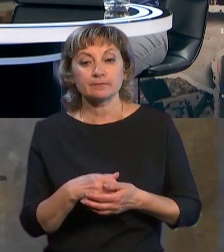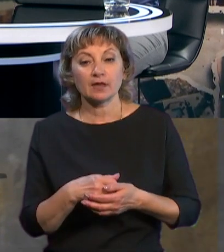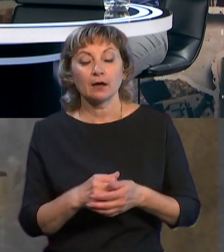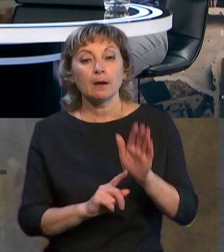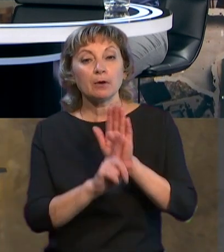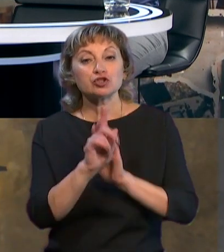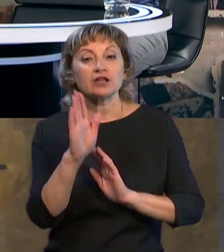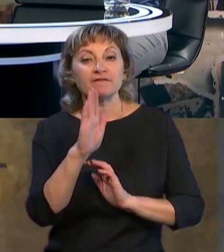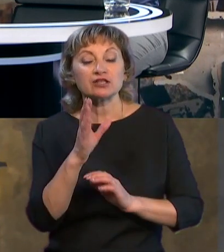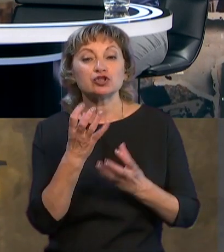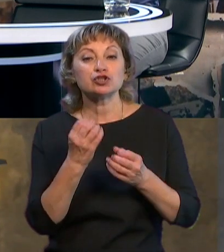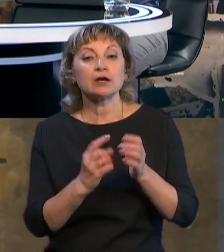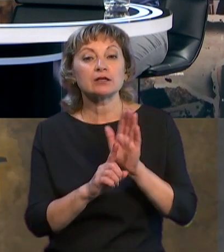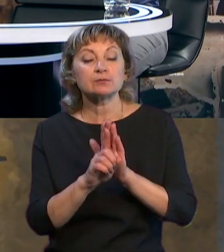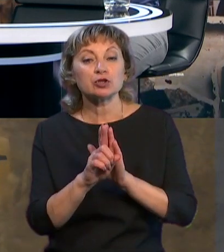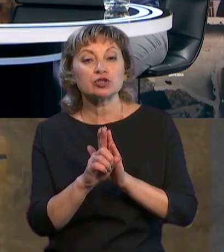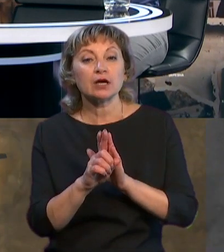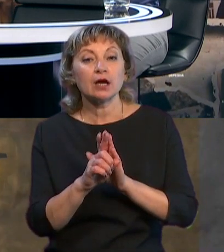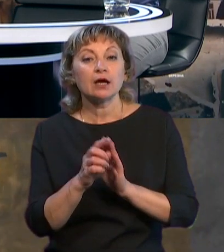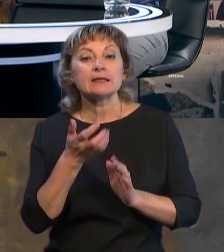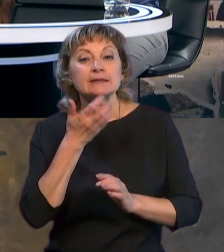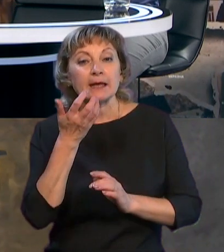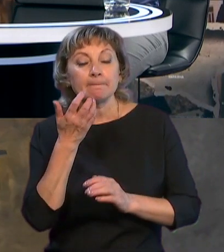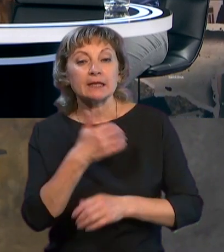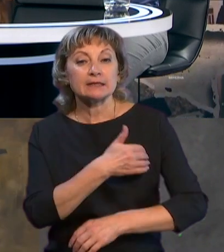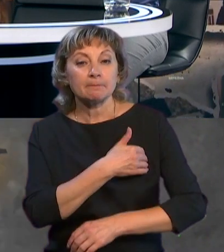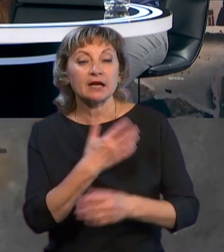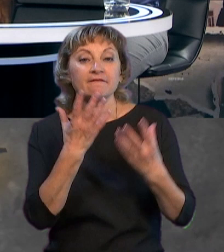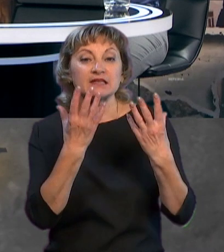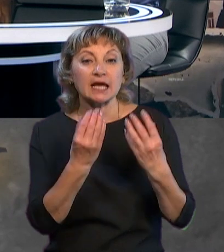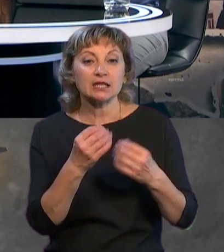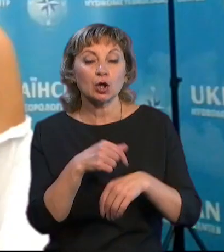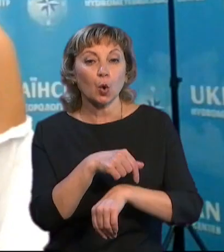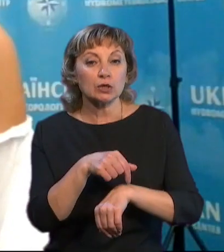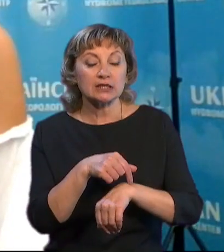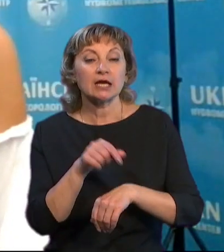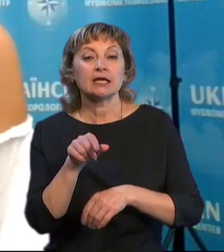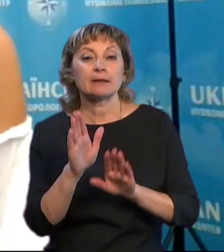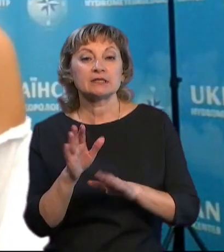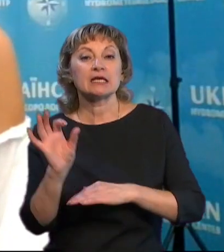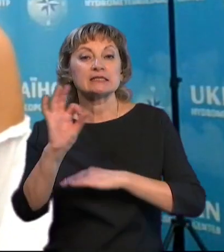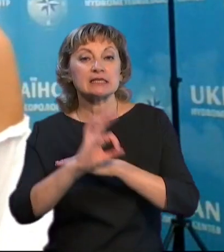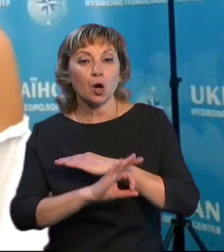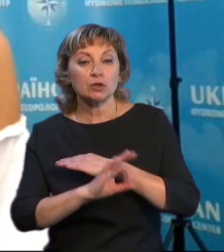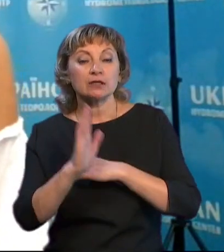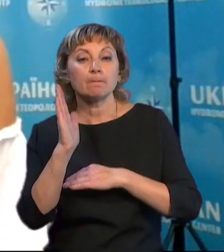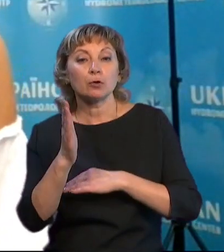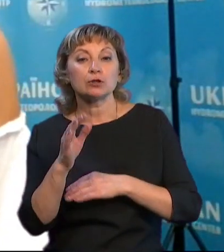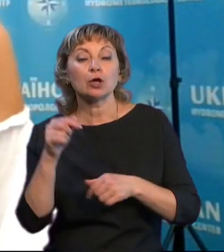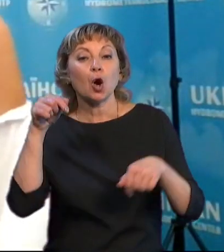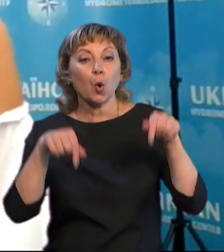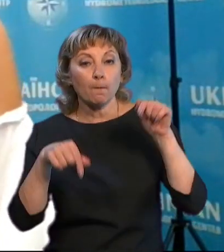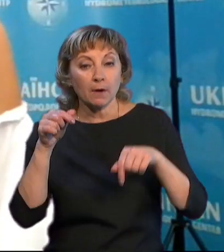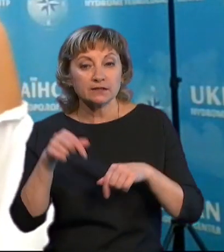початок вересня ще розпочнеться з доволі теплих температур в денні години, там тільки на заході будуть опади.